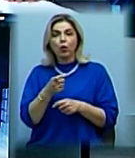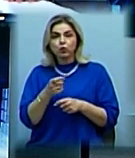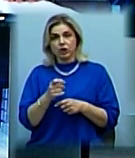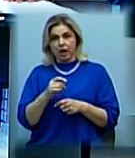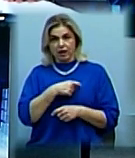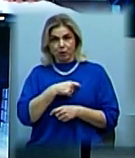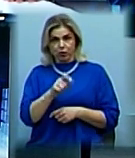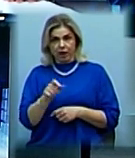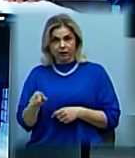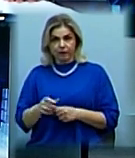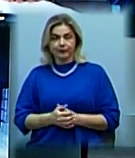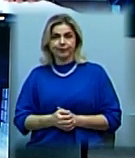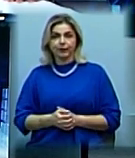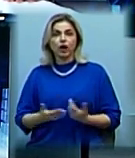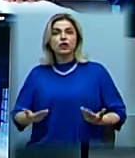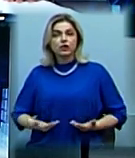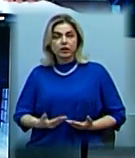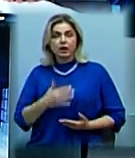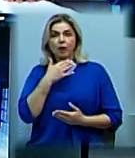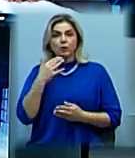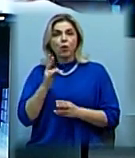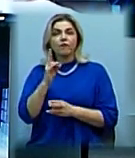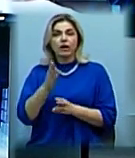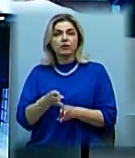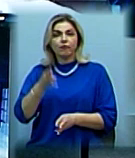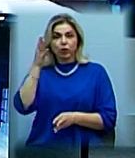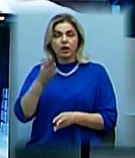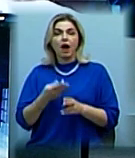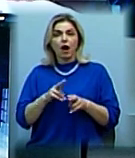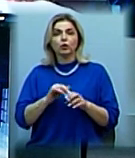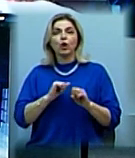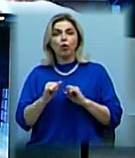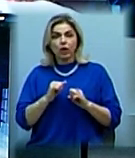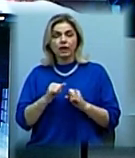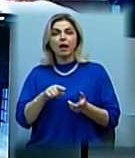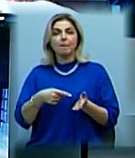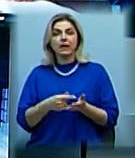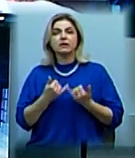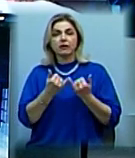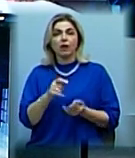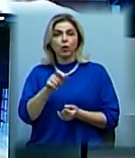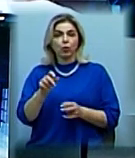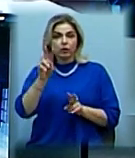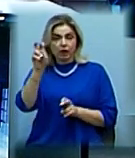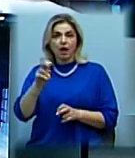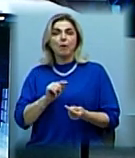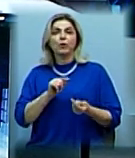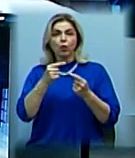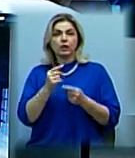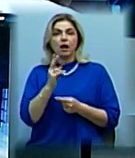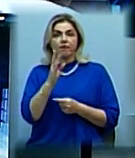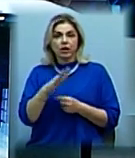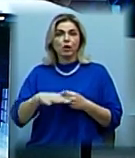багатоквартирних будинків, які обслуговує керуюча компанія «Місто для людей», протестують проти тарифу на квартирну плату, яку